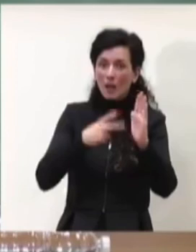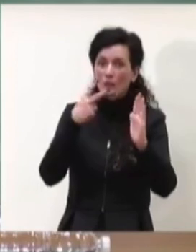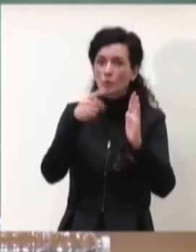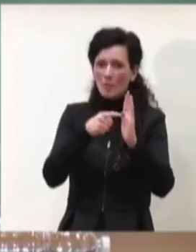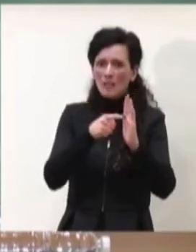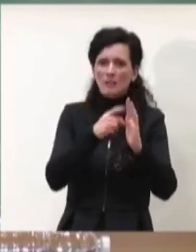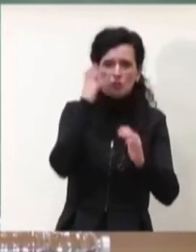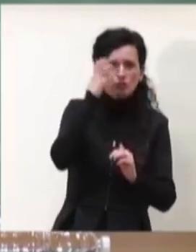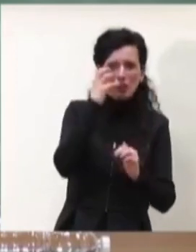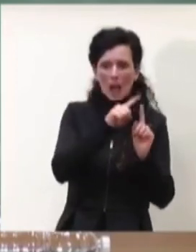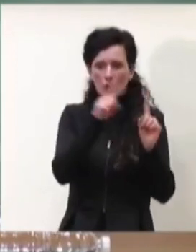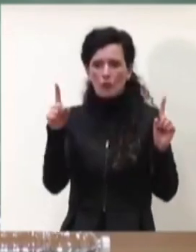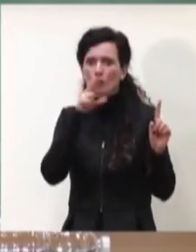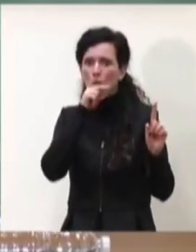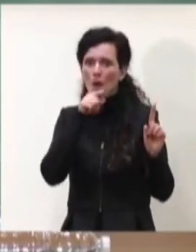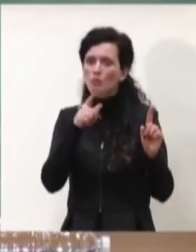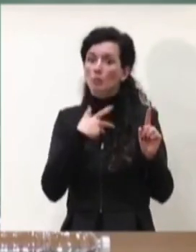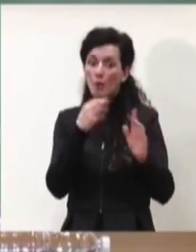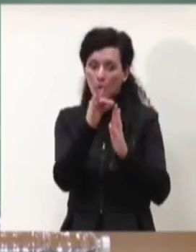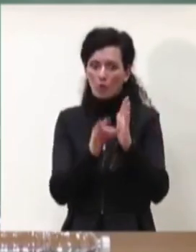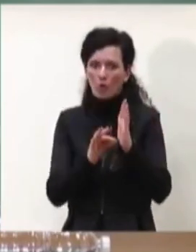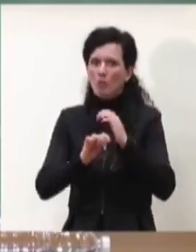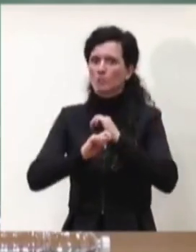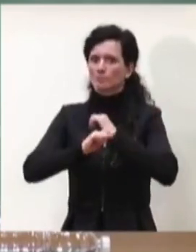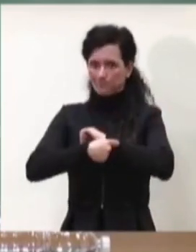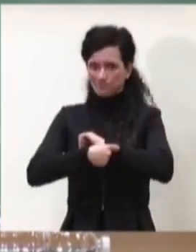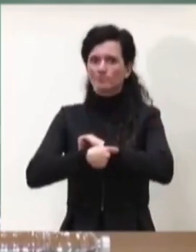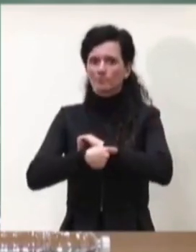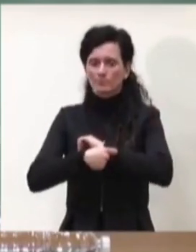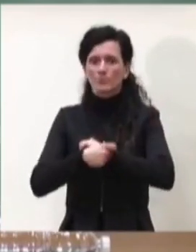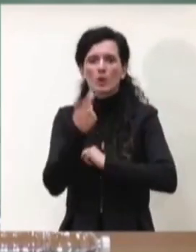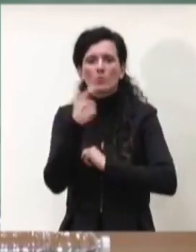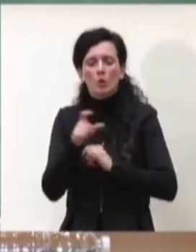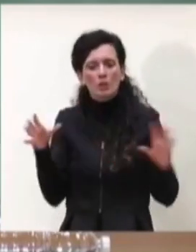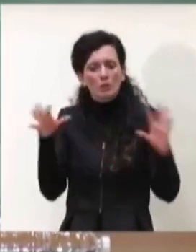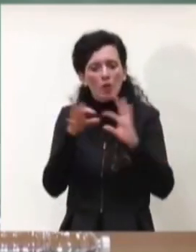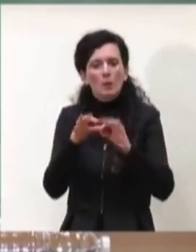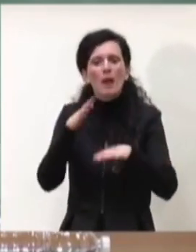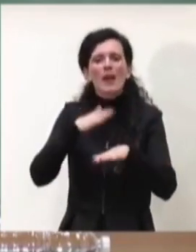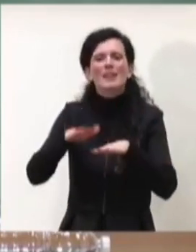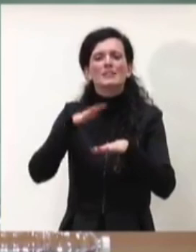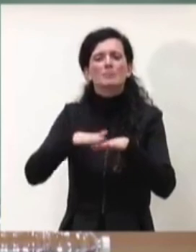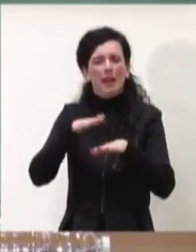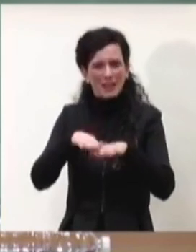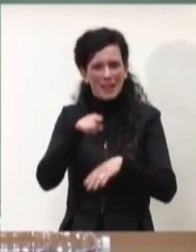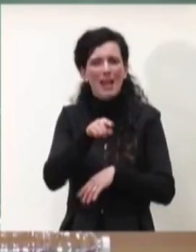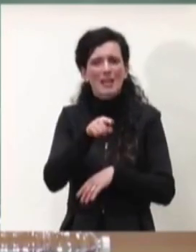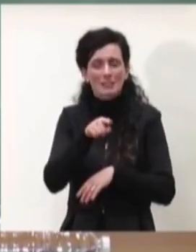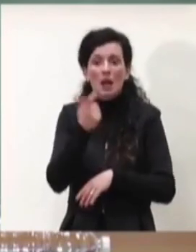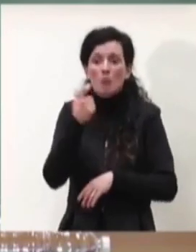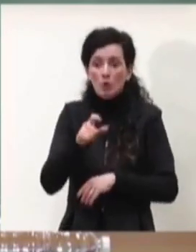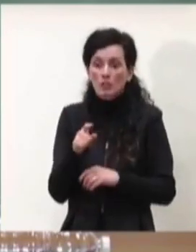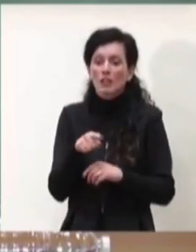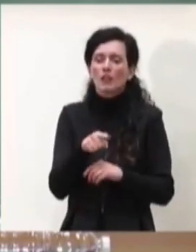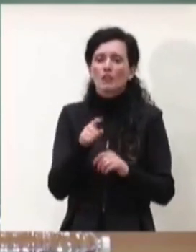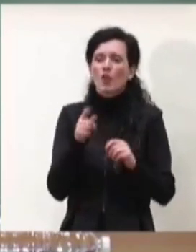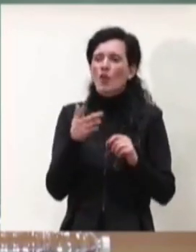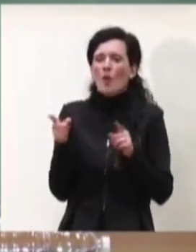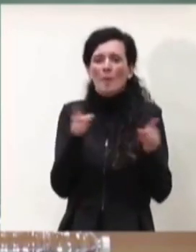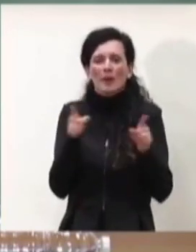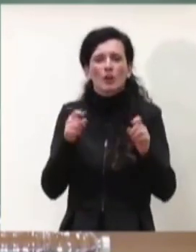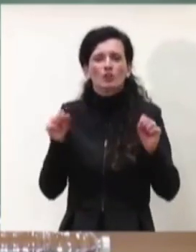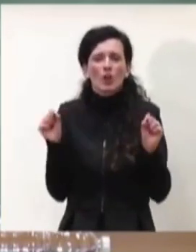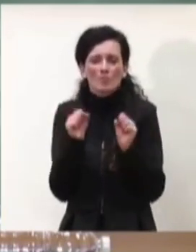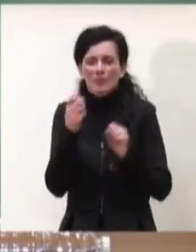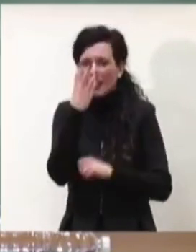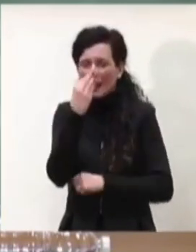marzo perché è considerata anche sulla base dell'esperienza la stagione dove c'è la probabilità della stagione influenzale e quindi